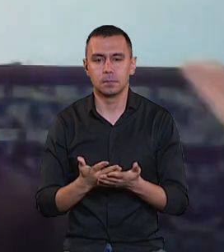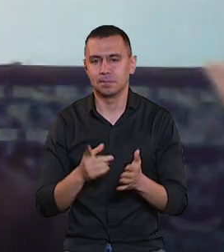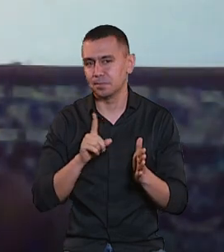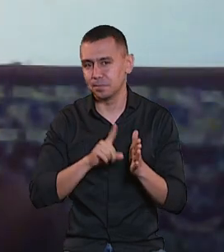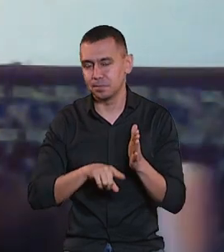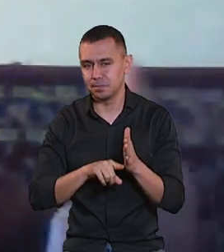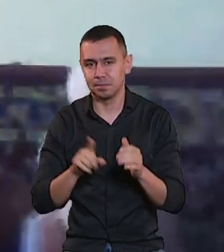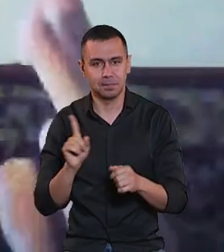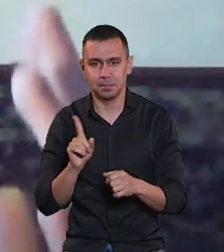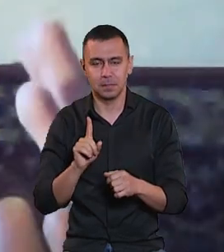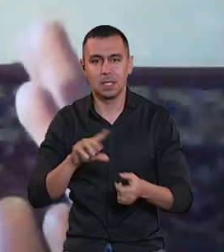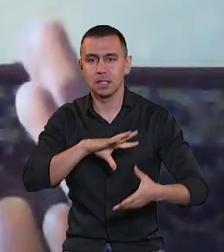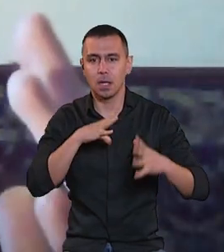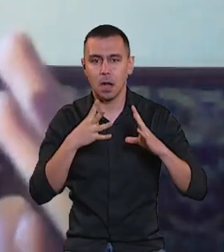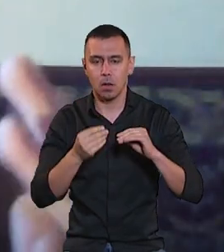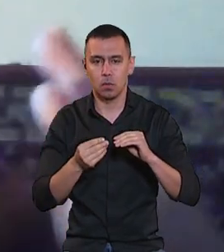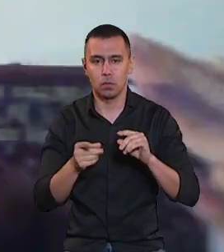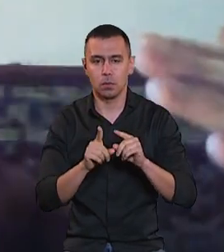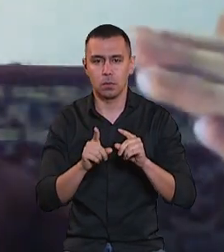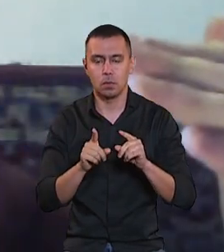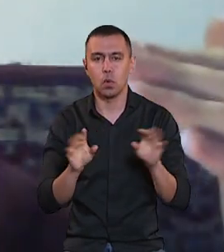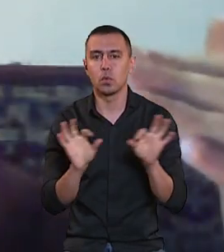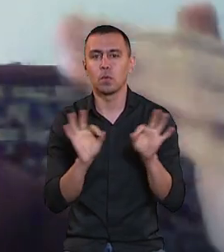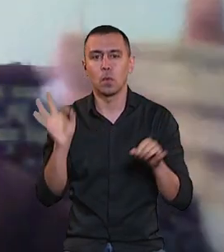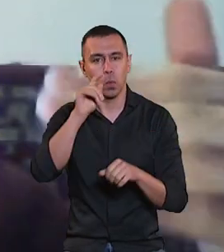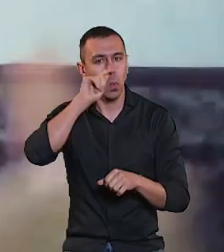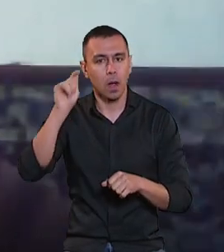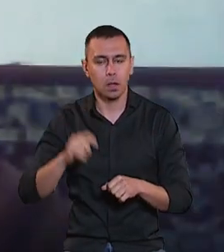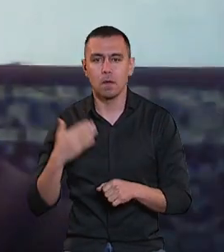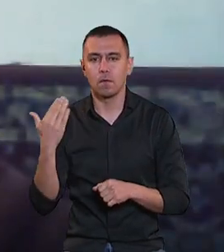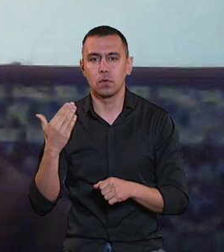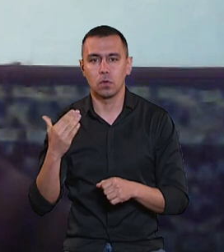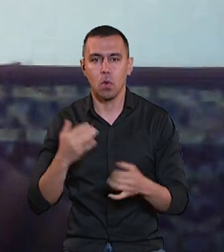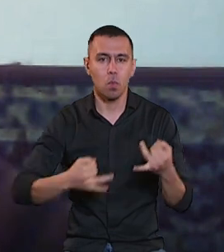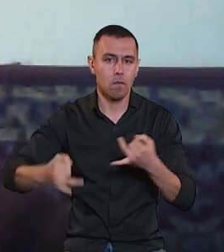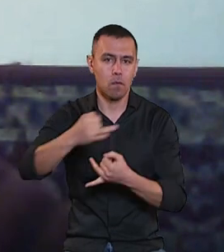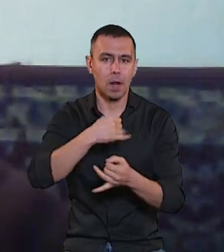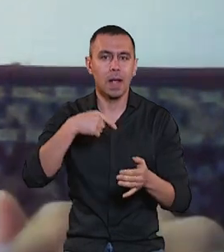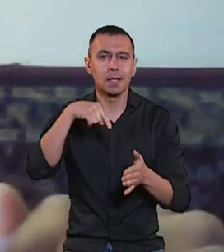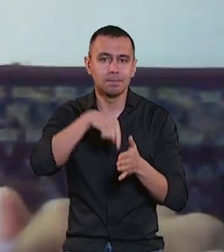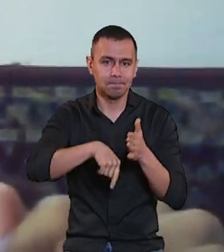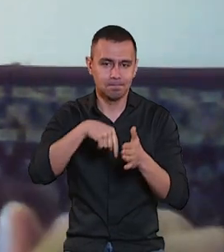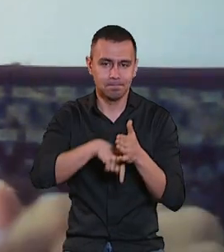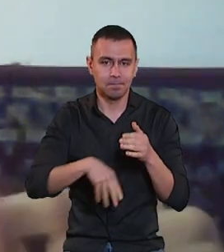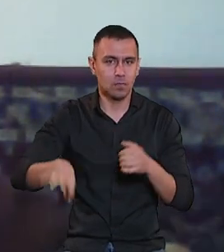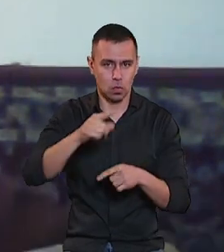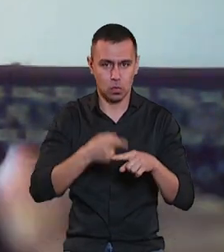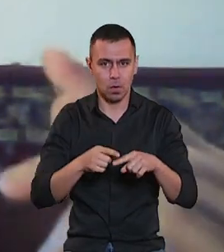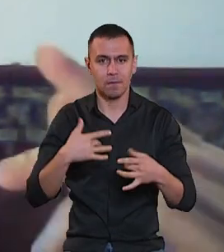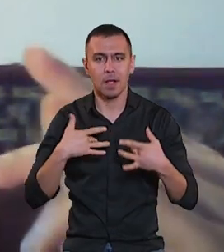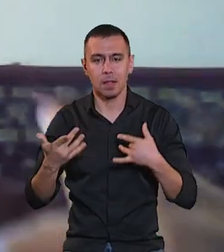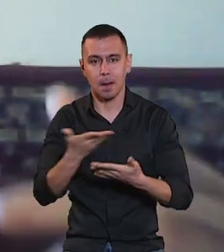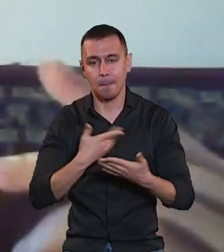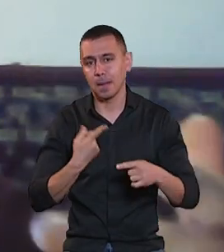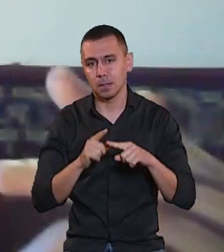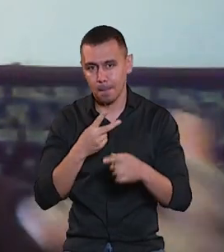пластінкою загальної обгорткою України, а воно обговорює глибші сенси цього. В театрі ми якраз це і